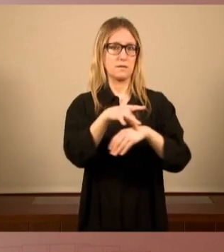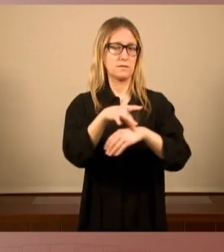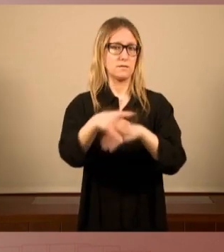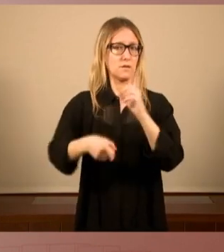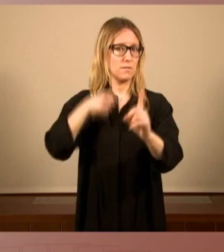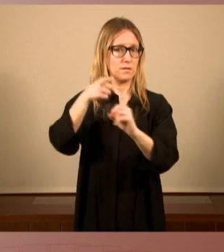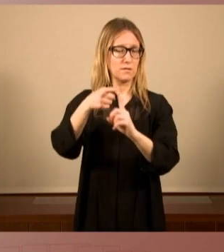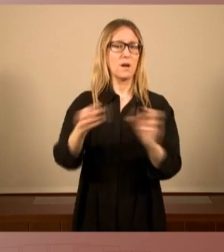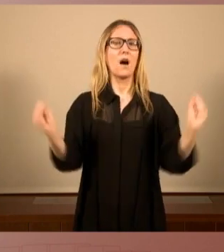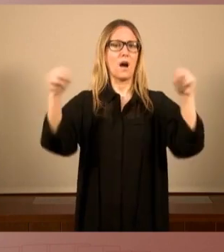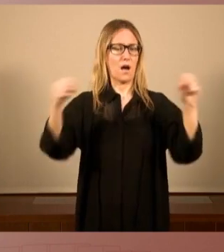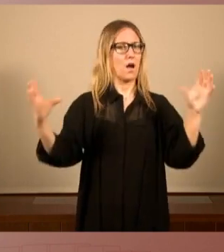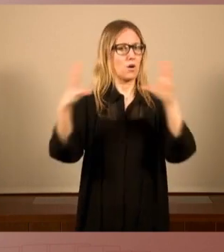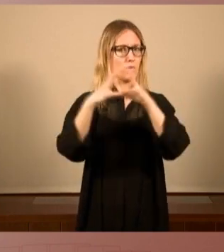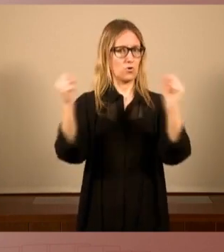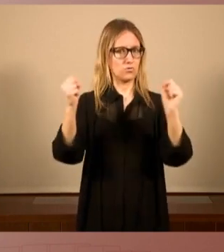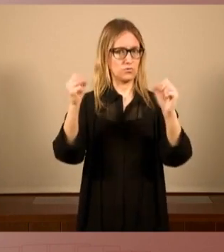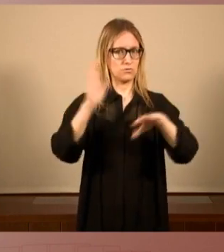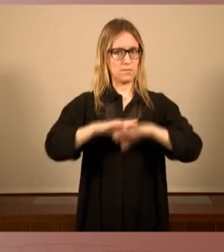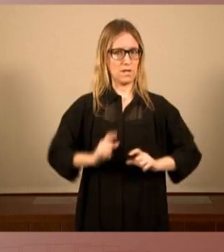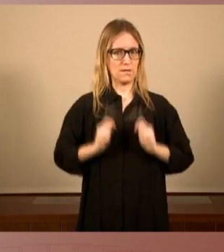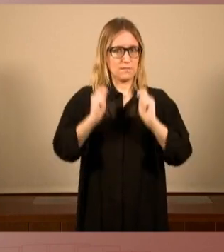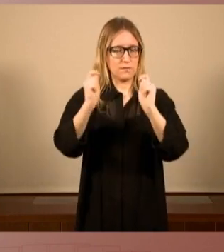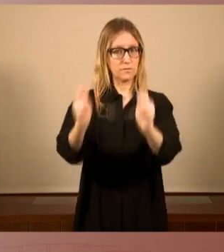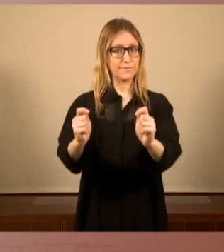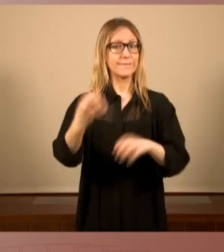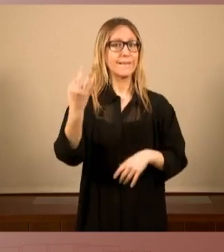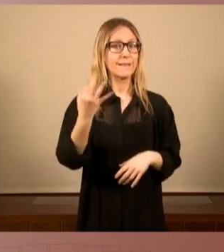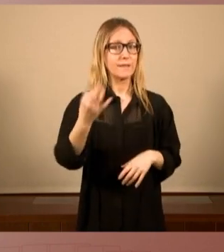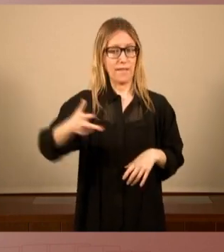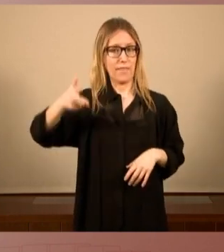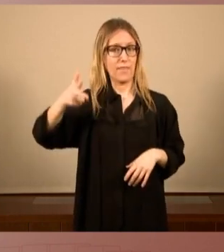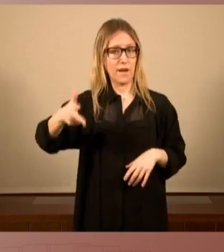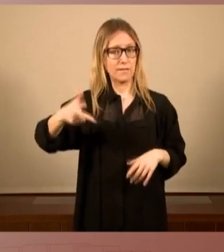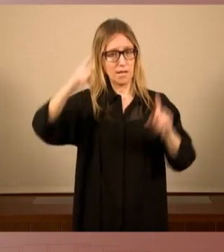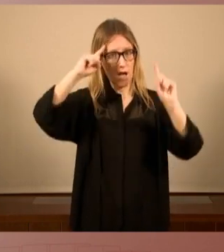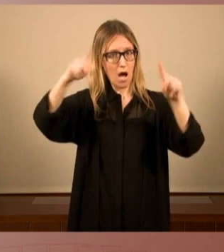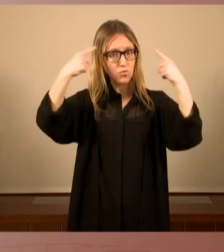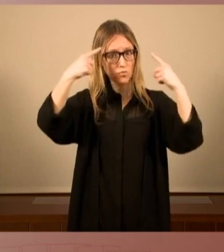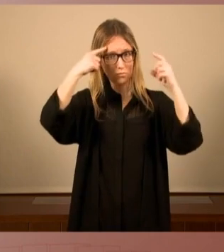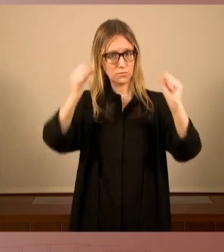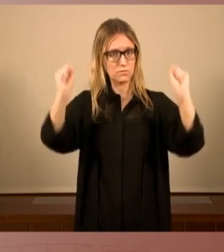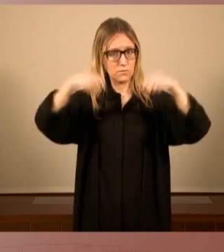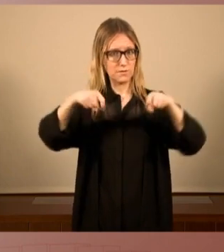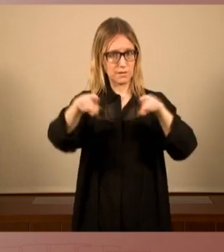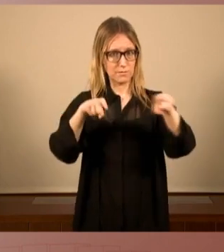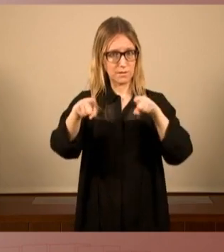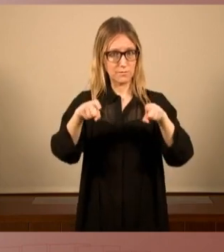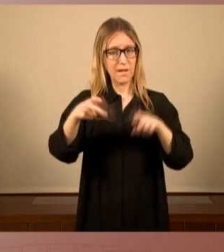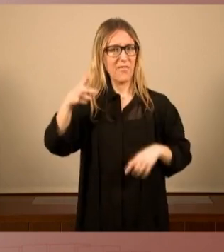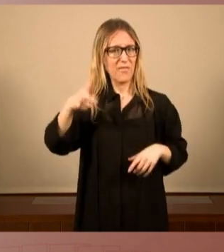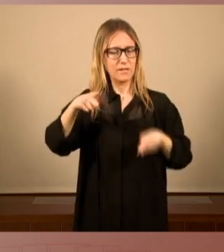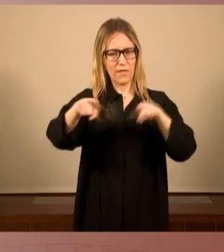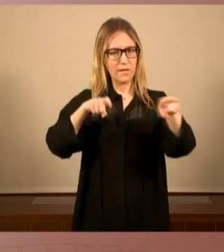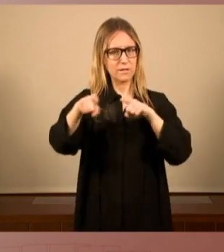aquest acord d'investidura que el dret a l'autodeterminació, el dret a poder decidir avançar cap a l